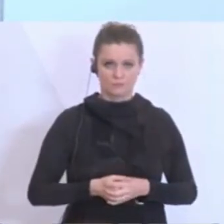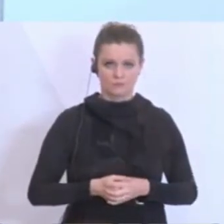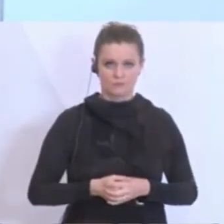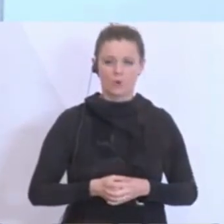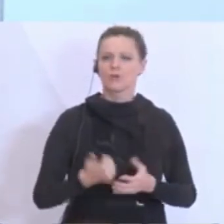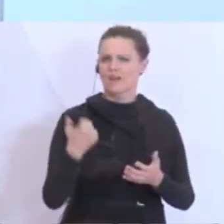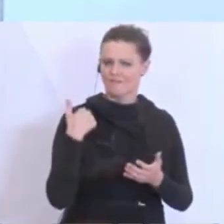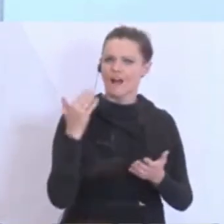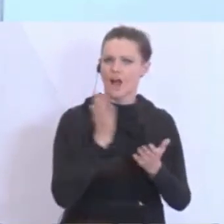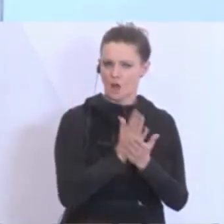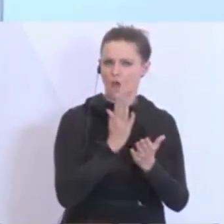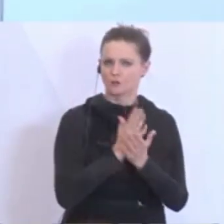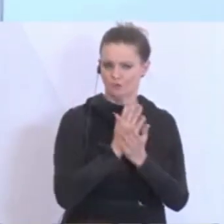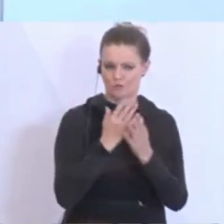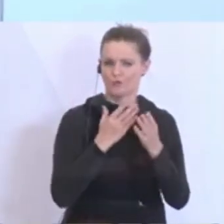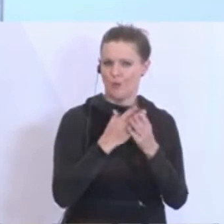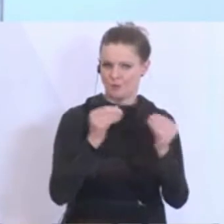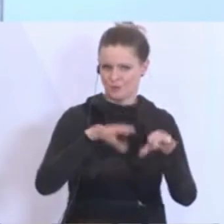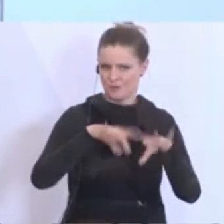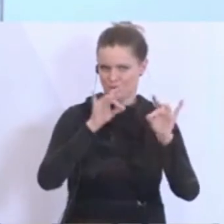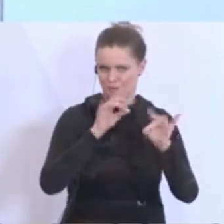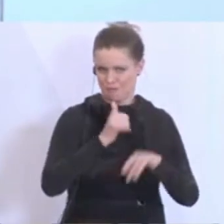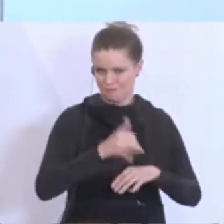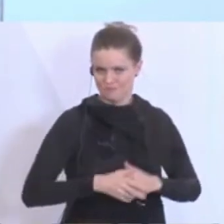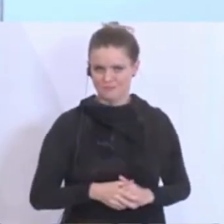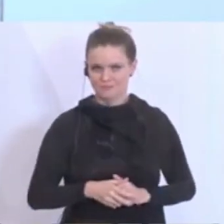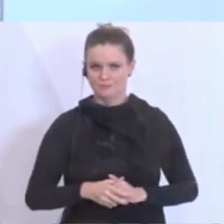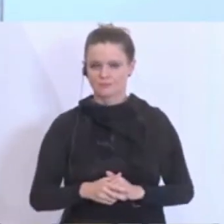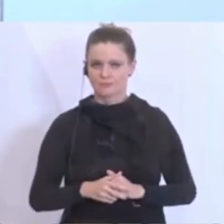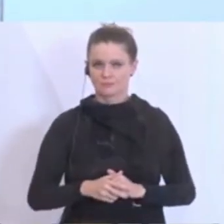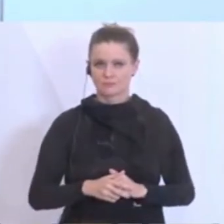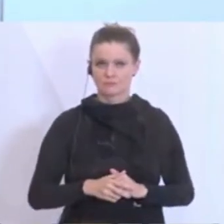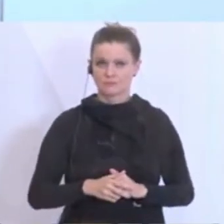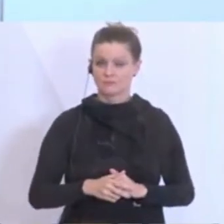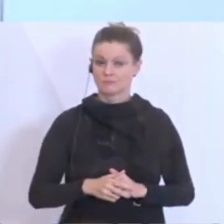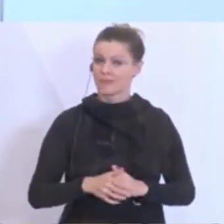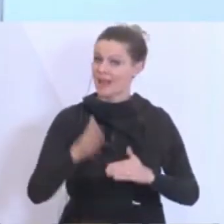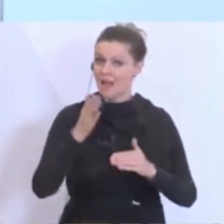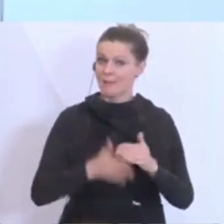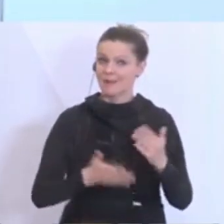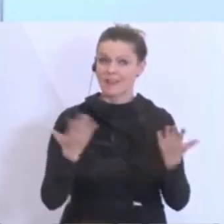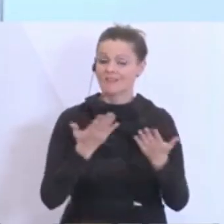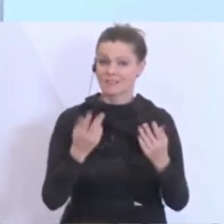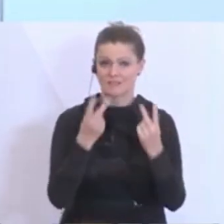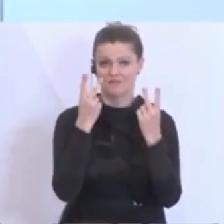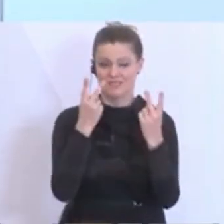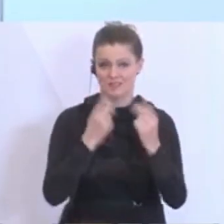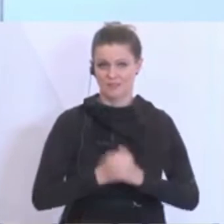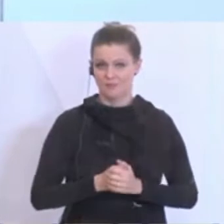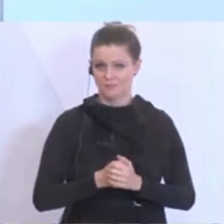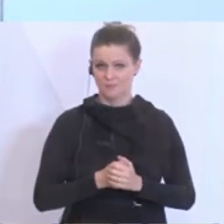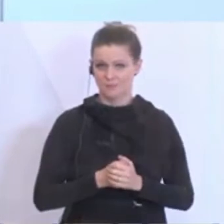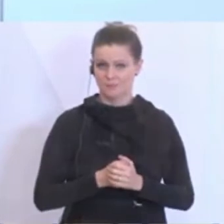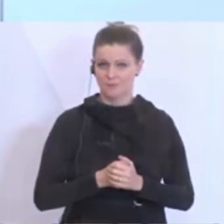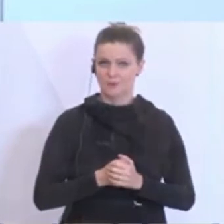wurden schon auch gelöst. Es geht in letzter Konsequenz um einen wesentlichen Beitrag zur